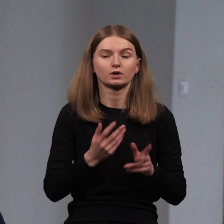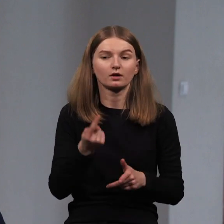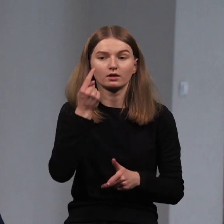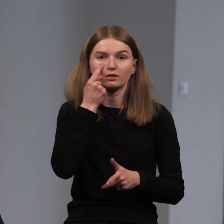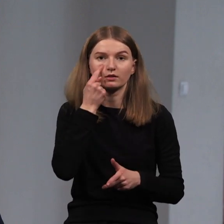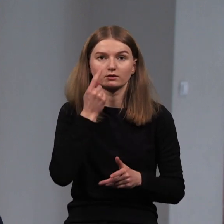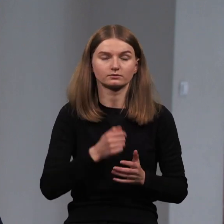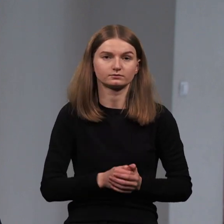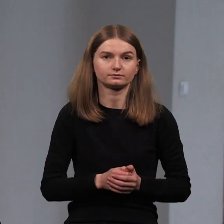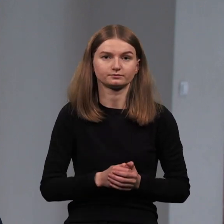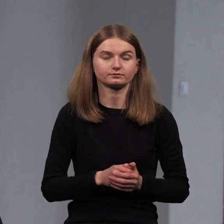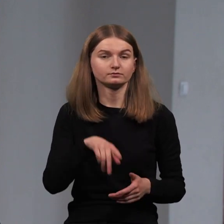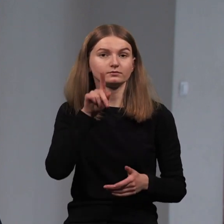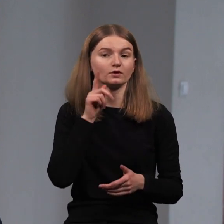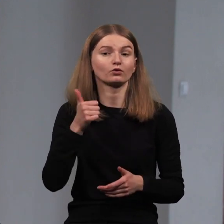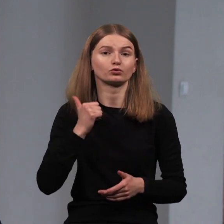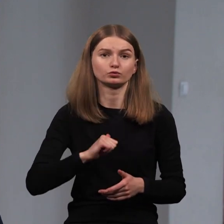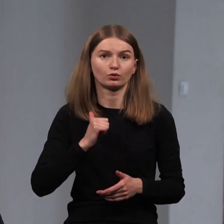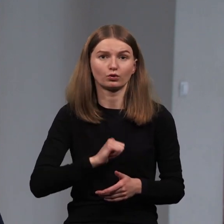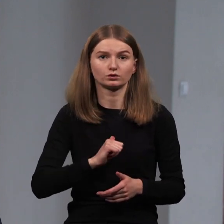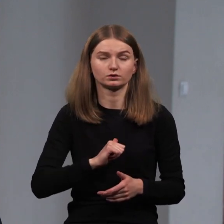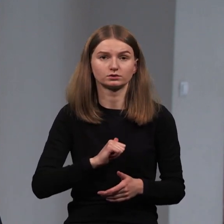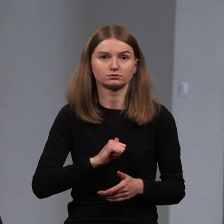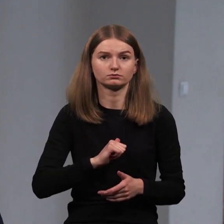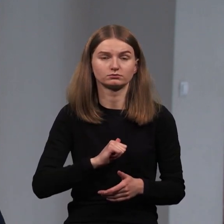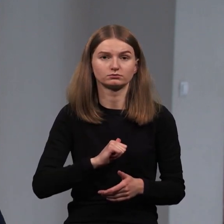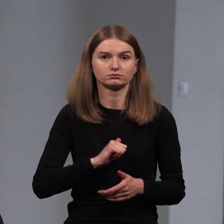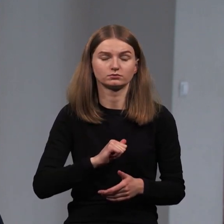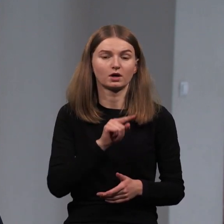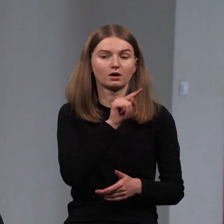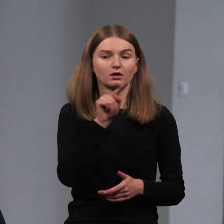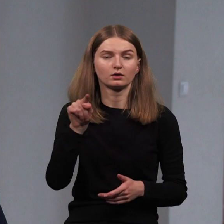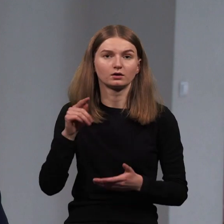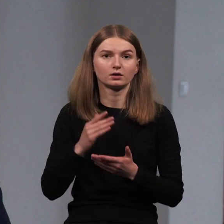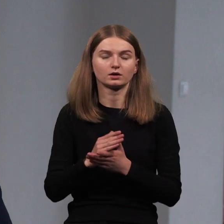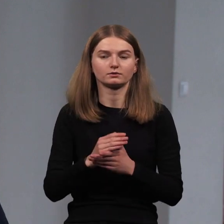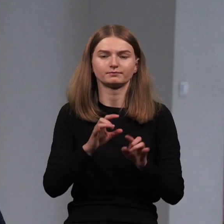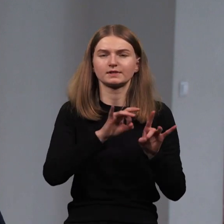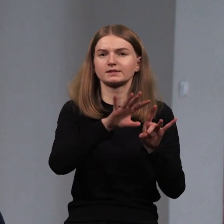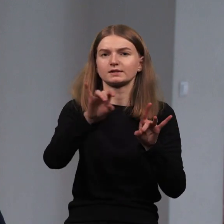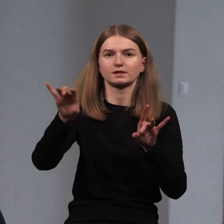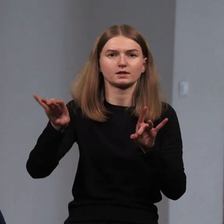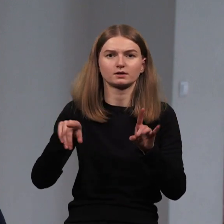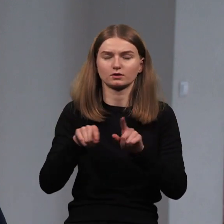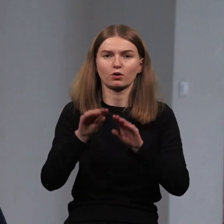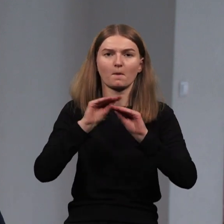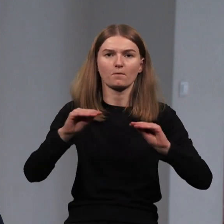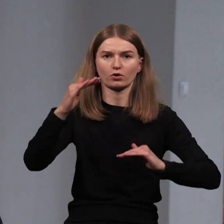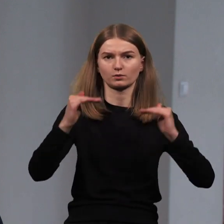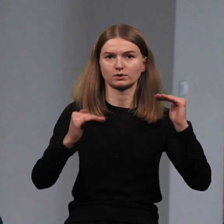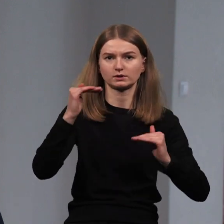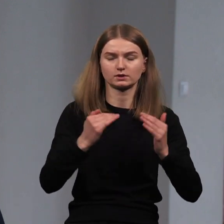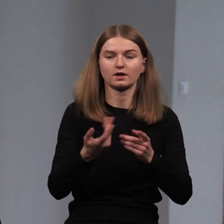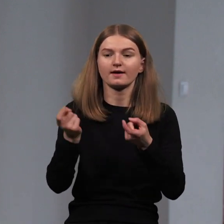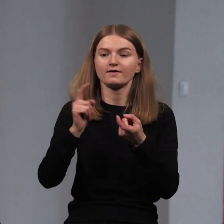Tai jauni žmonės susidūrė su labai skirtinga kokybė pilietiškumo ūkdymo, priklausomai nuo to, kurie